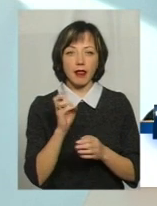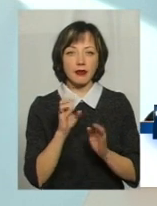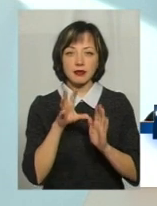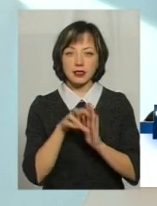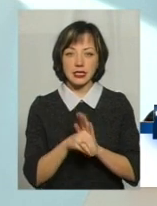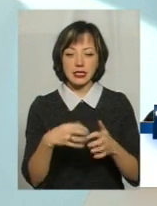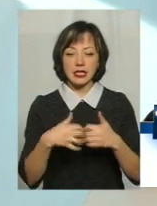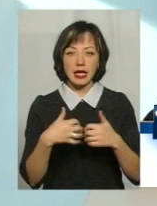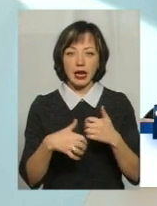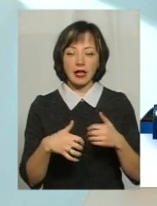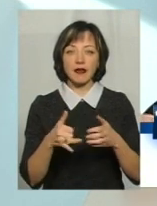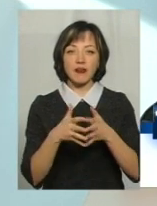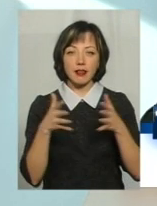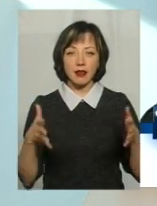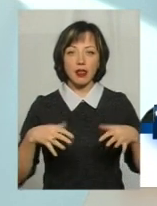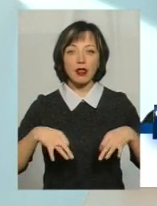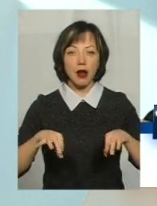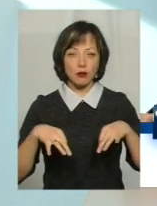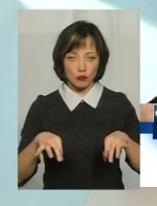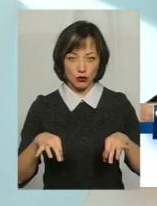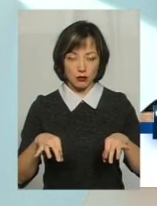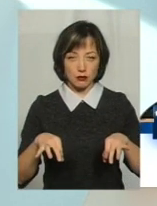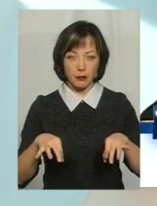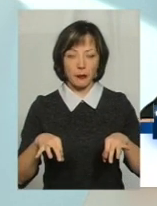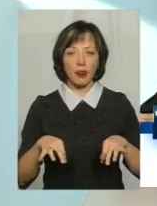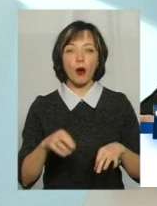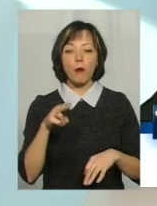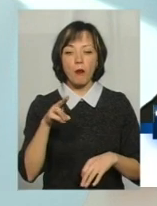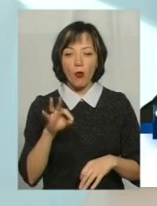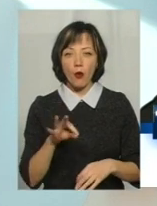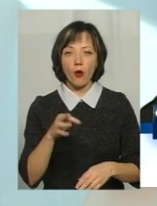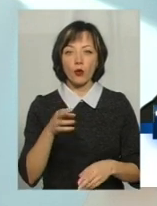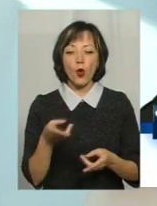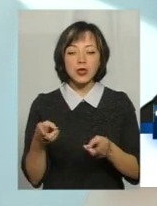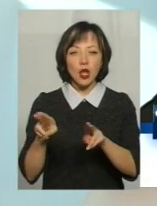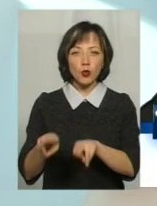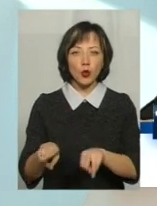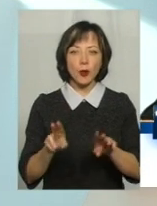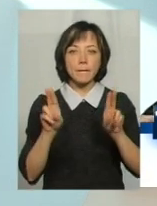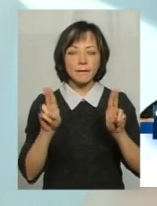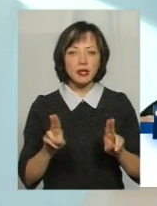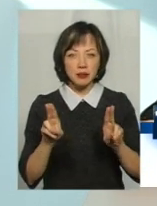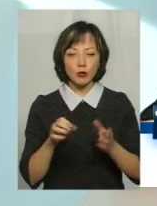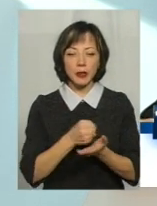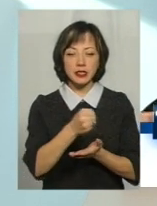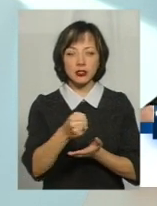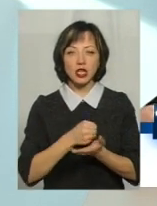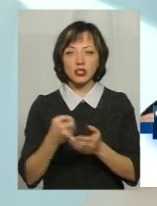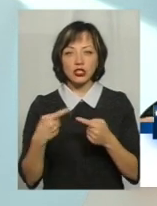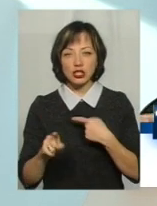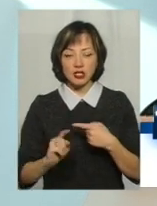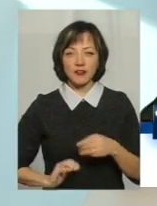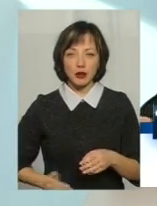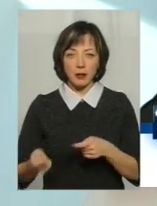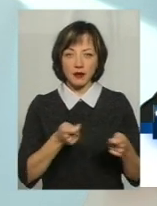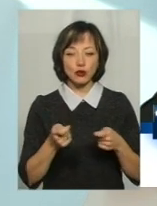середньогабаритний і великогабаритний транспорт. По остаточному принципу вже будуть призначатися інші перевізники, вже по